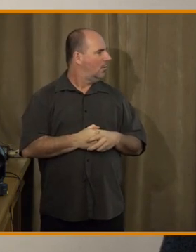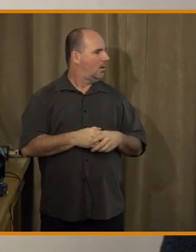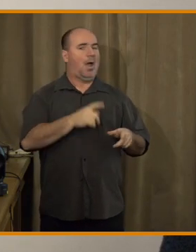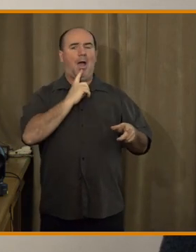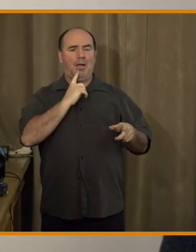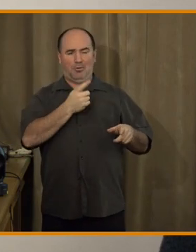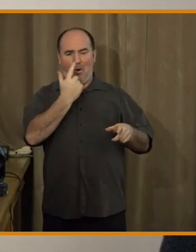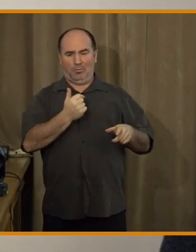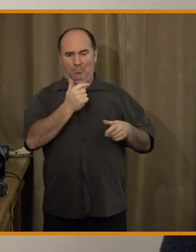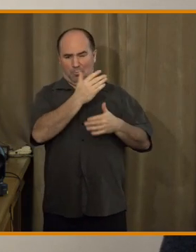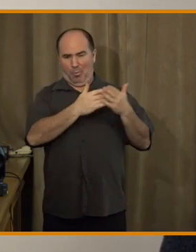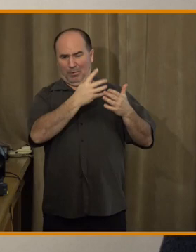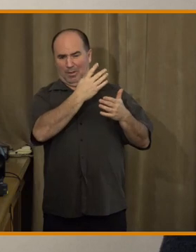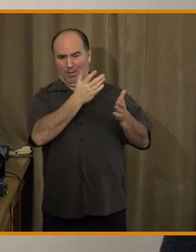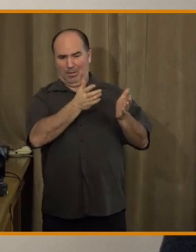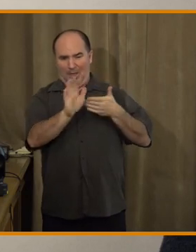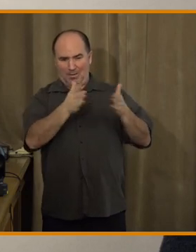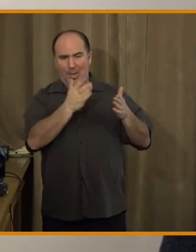ty čtyři hlasy, které jste neslyšeli.